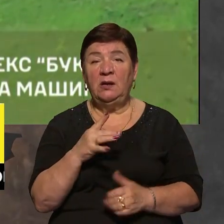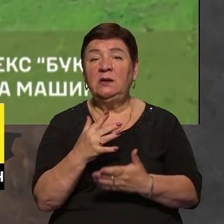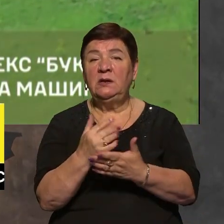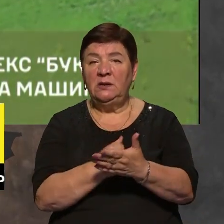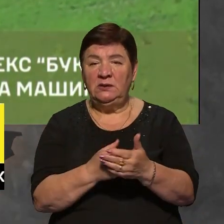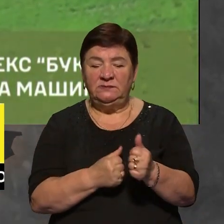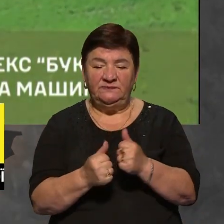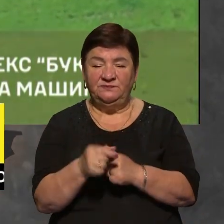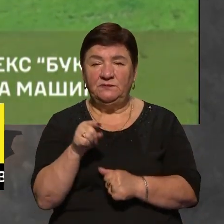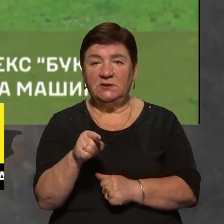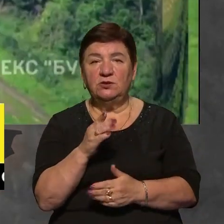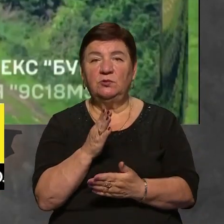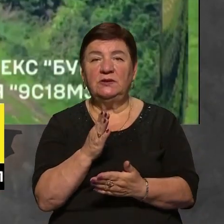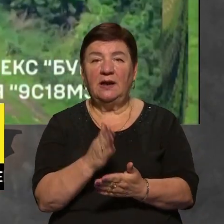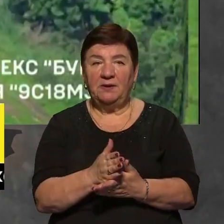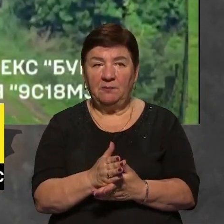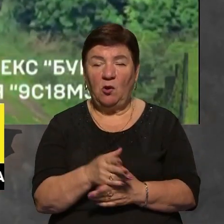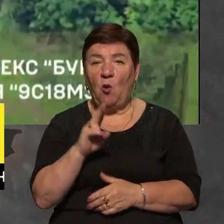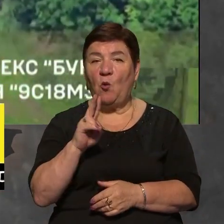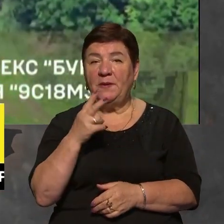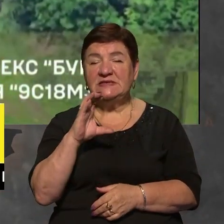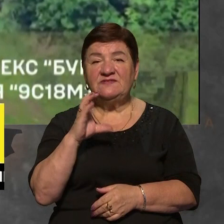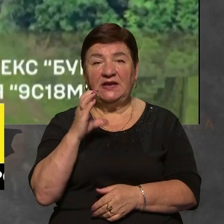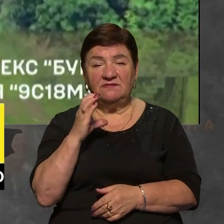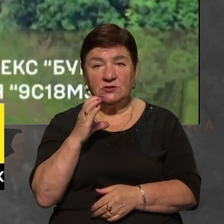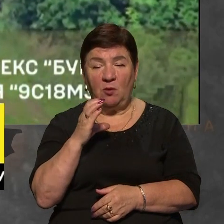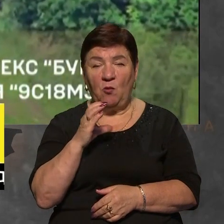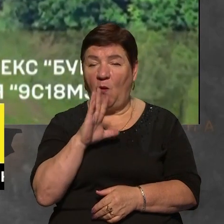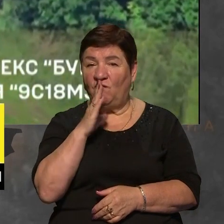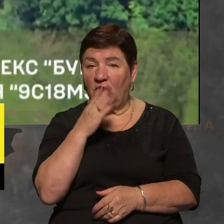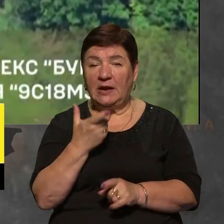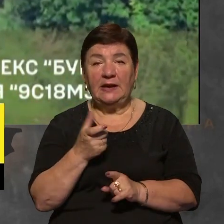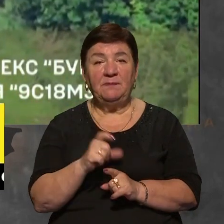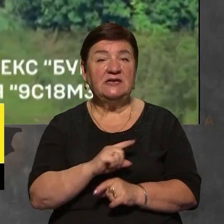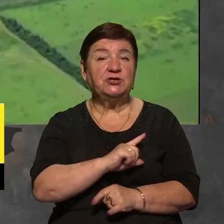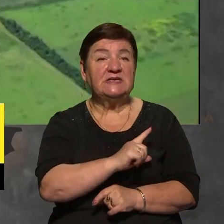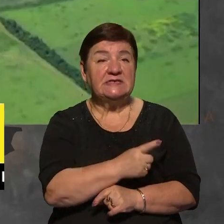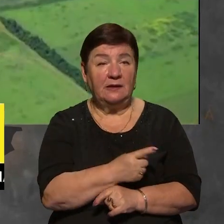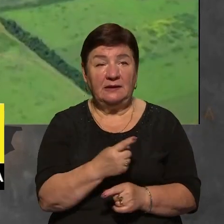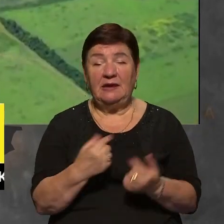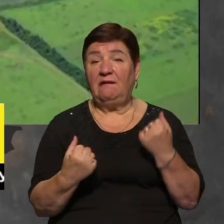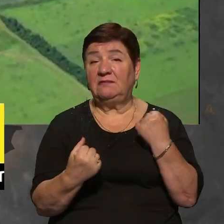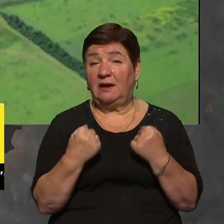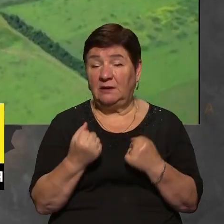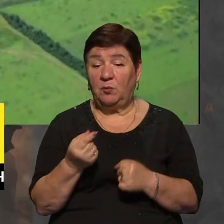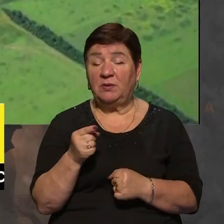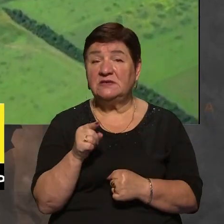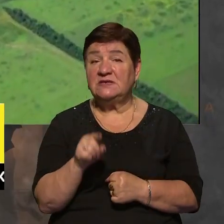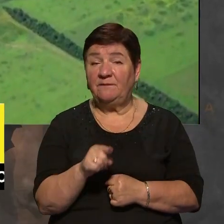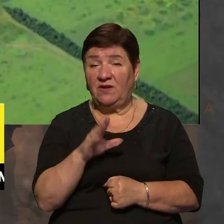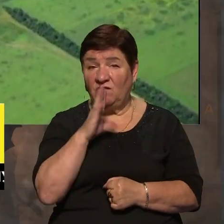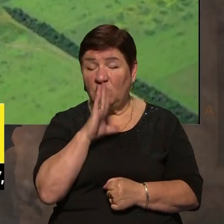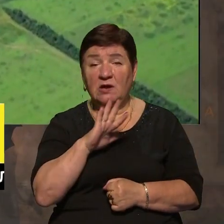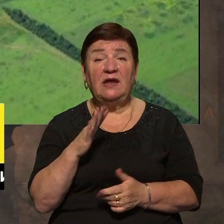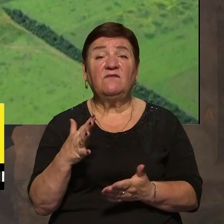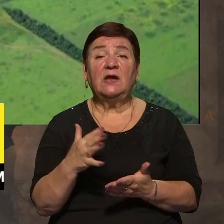а саме на цьому напрямку, умовно на Куп'янсько-Сватівському напрямку, у ворога найбільше сил, засобів, техніки. Попри це все, ворогу не